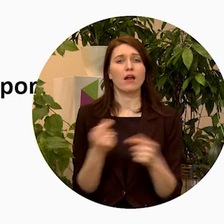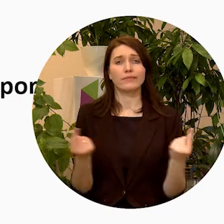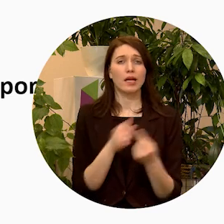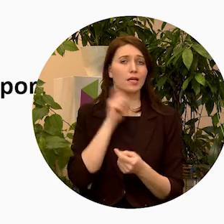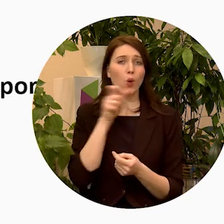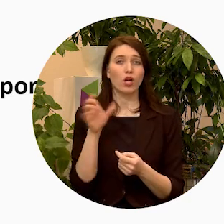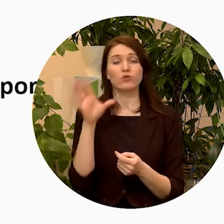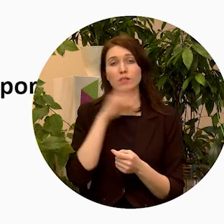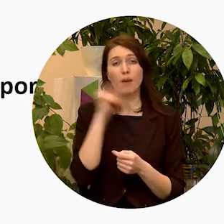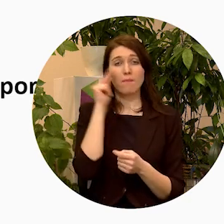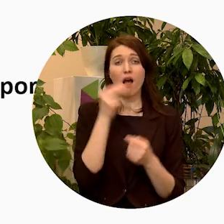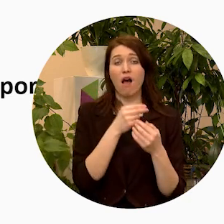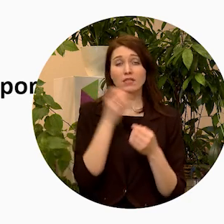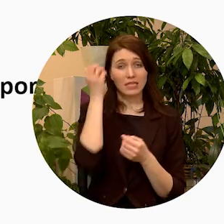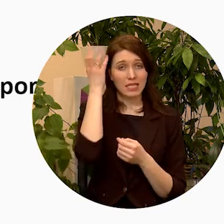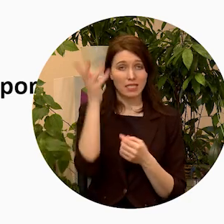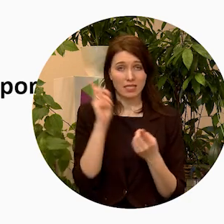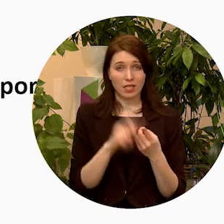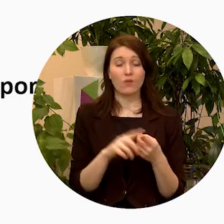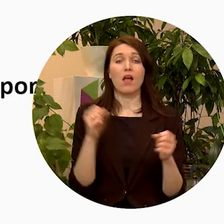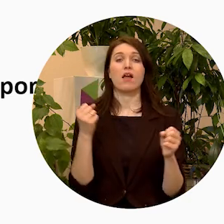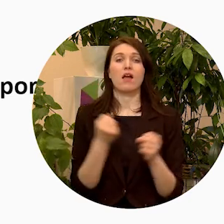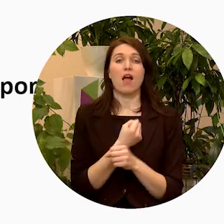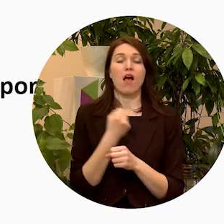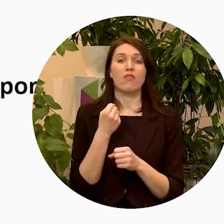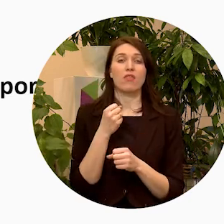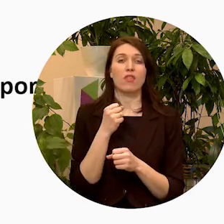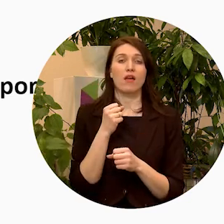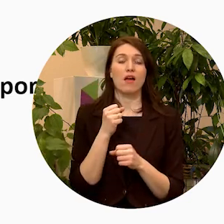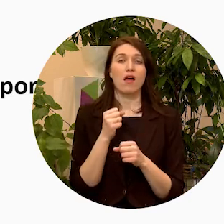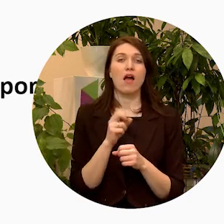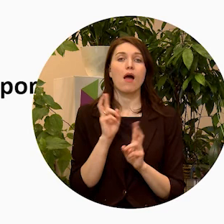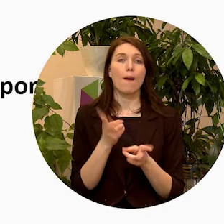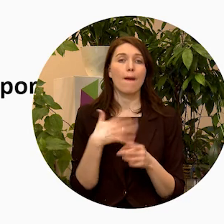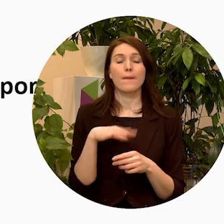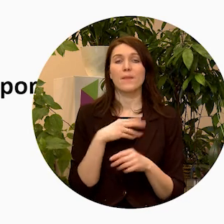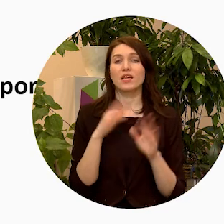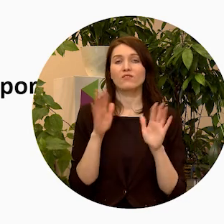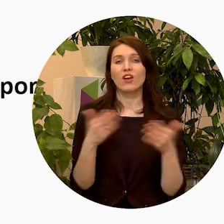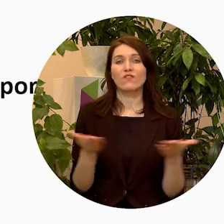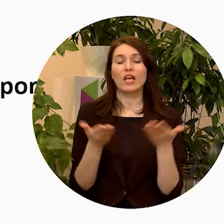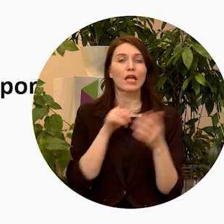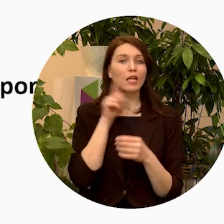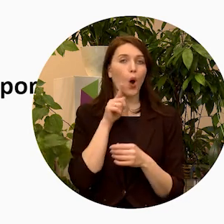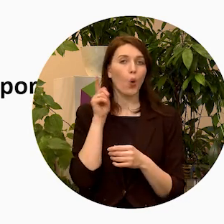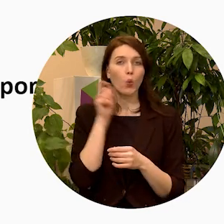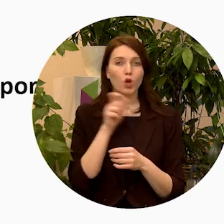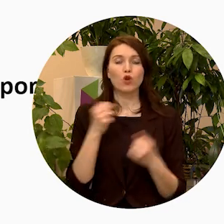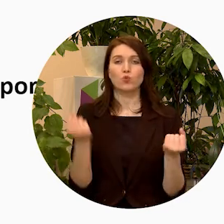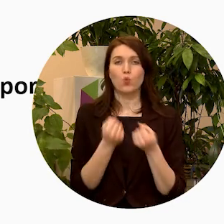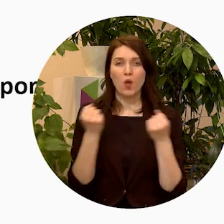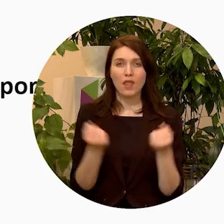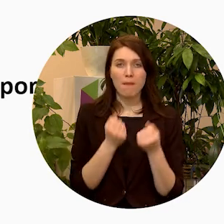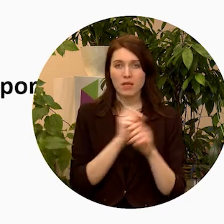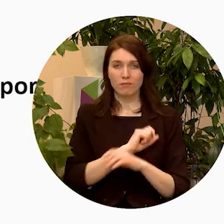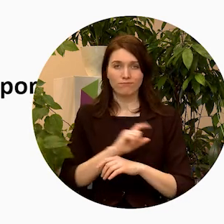jauniešu iespējām mācīties un izglītoties, gan uz to, kā mēs varam veicināt jauniešu nodarbinātību,